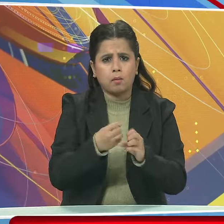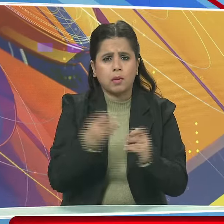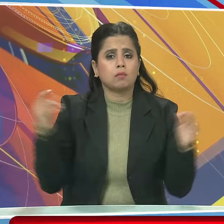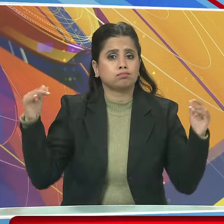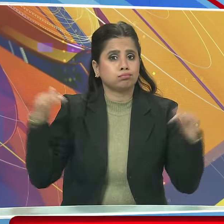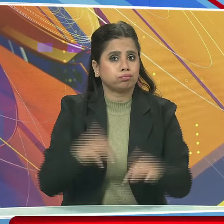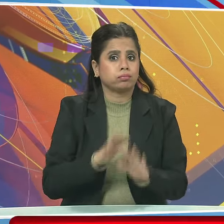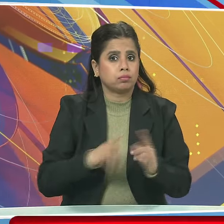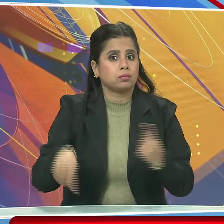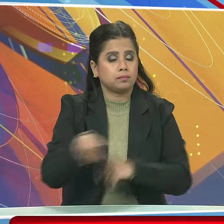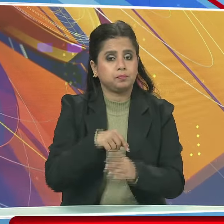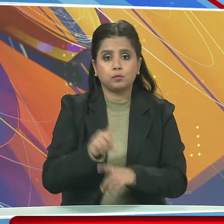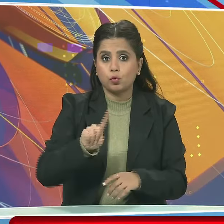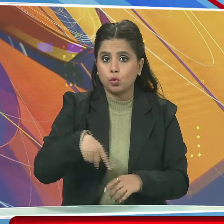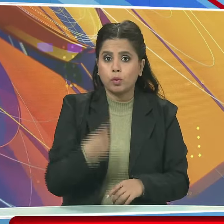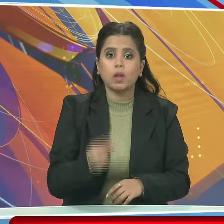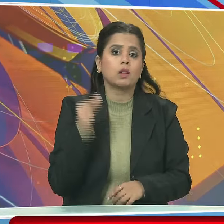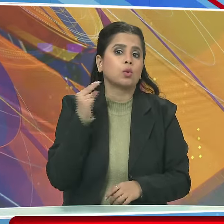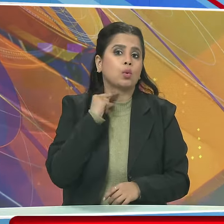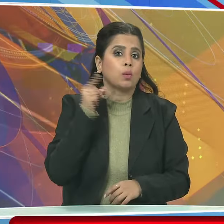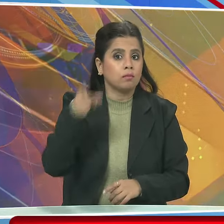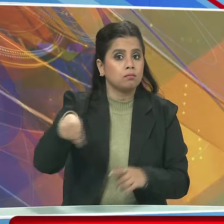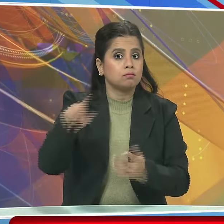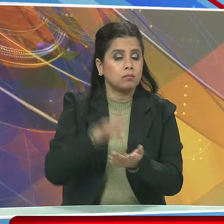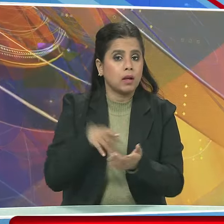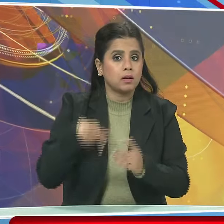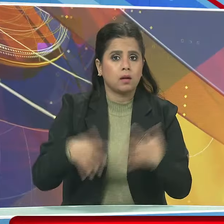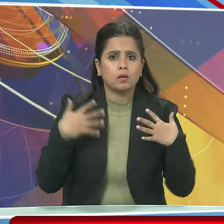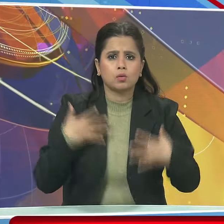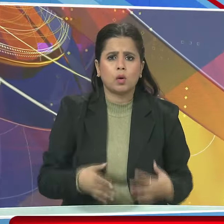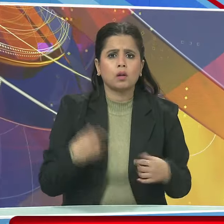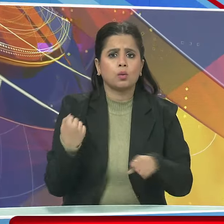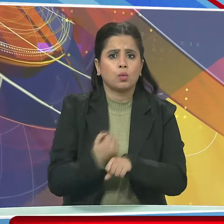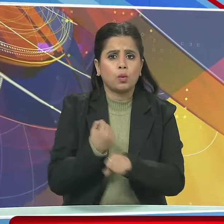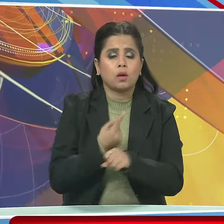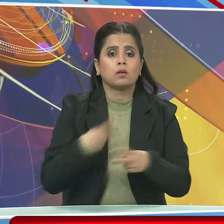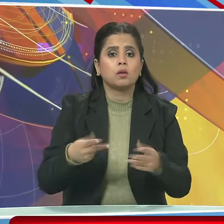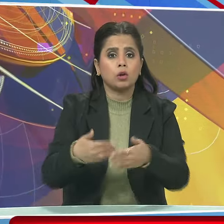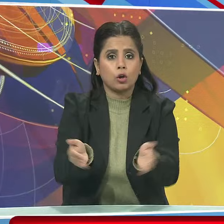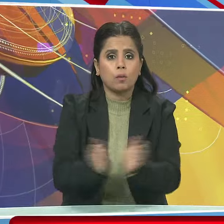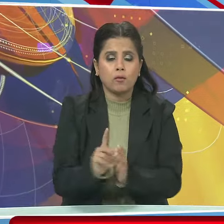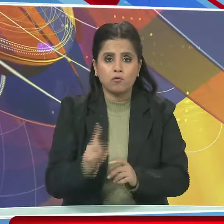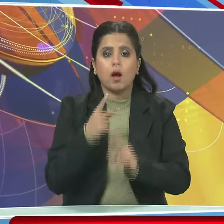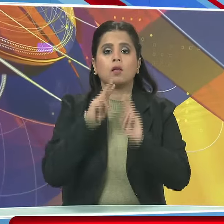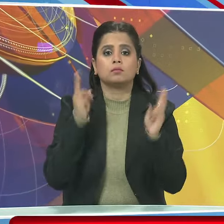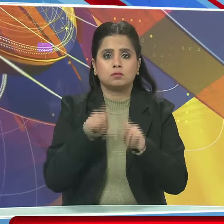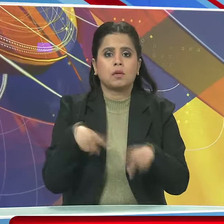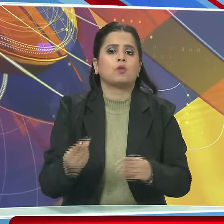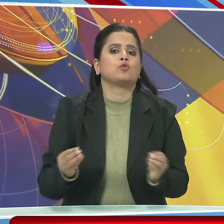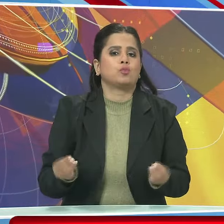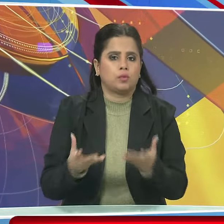शामिल कल से तिरुवरंध पुरम में होगी स्वास्तेकारे समू की पहली वैठक